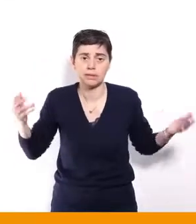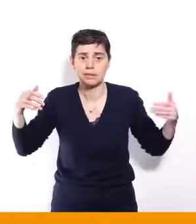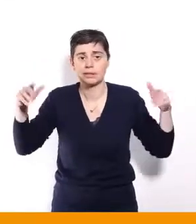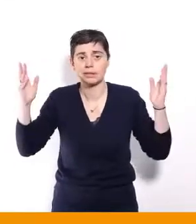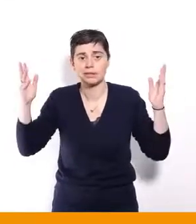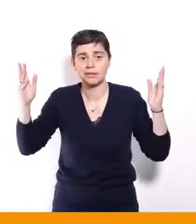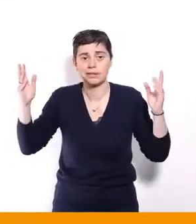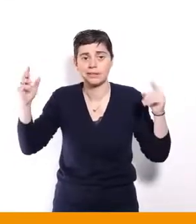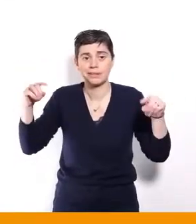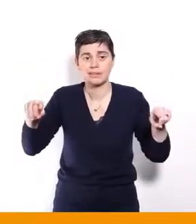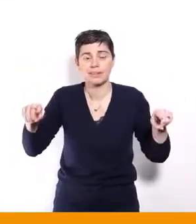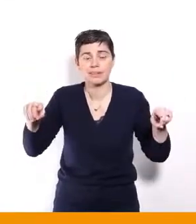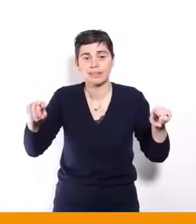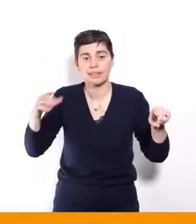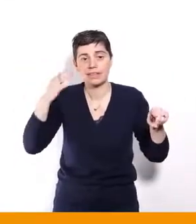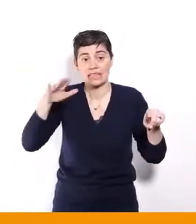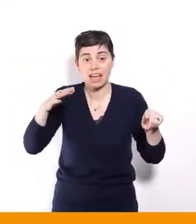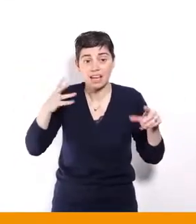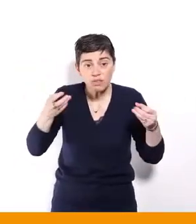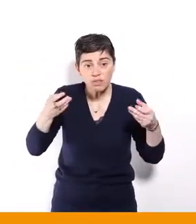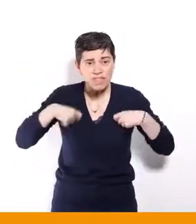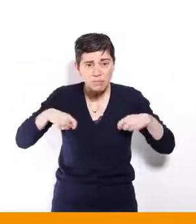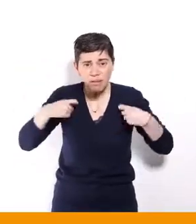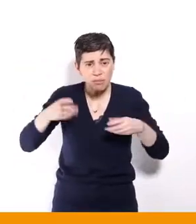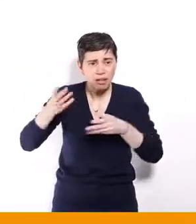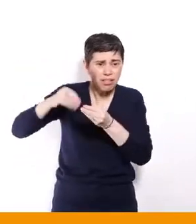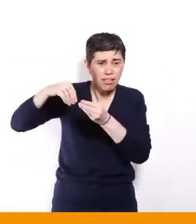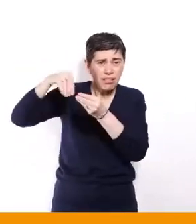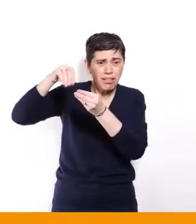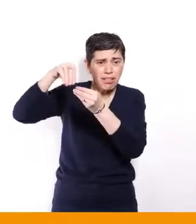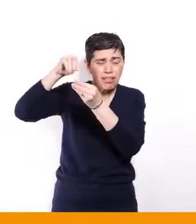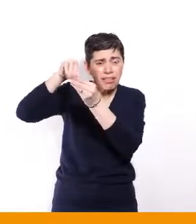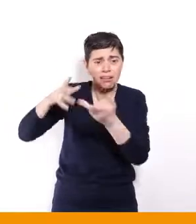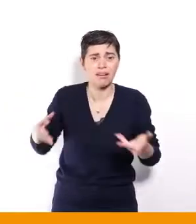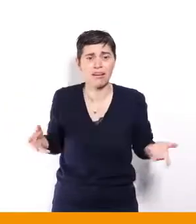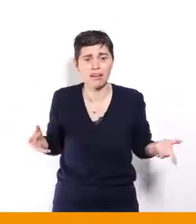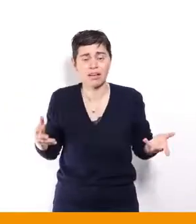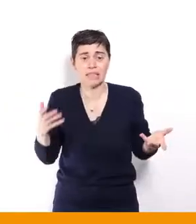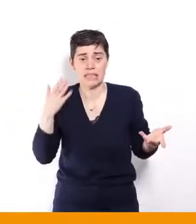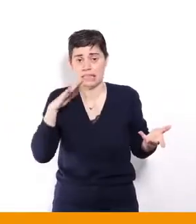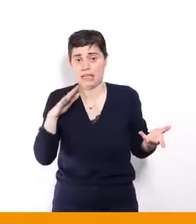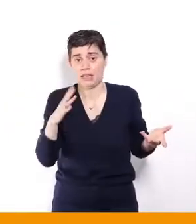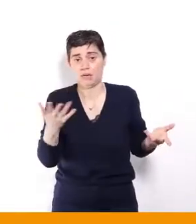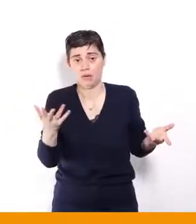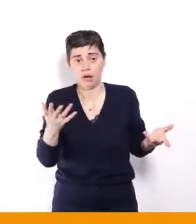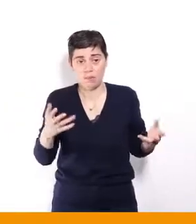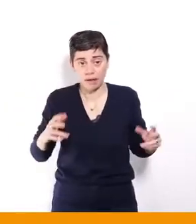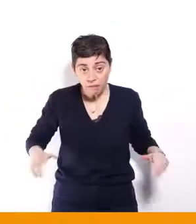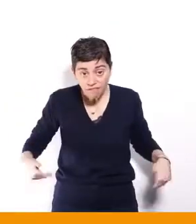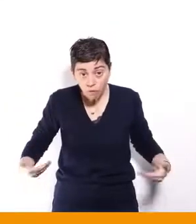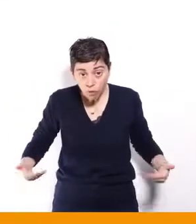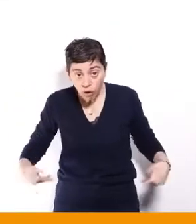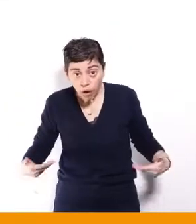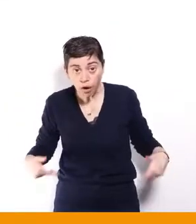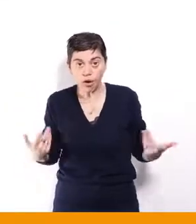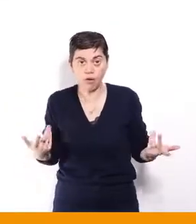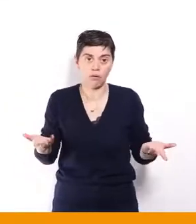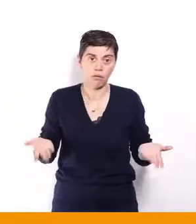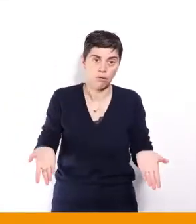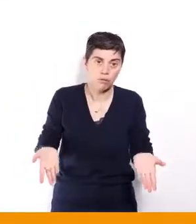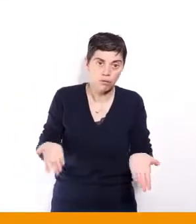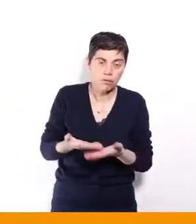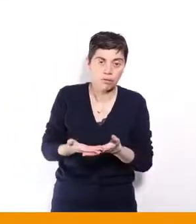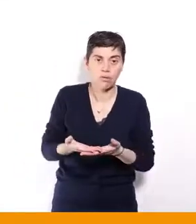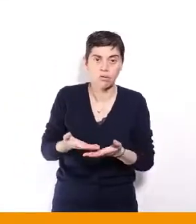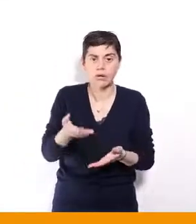que c'est souvent des surcoûts, justement. Ce que je sais, c'est qu'avoir un fauteuil remboursé par